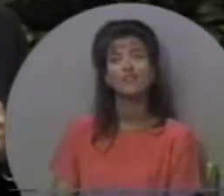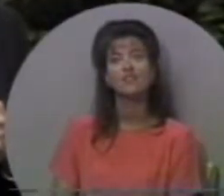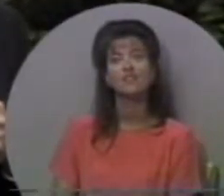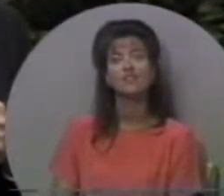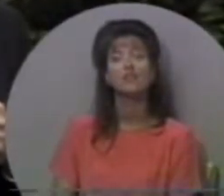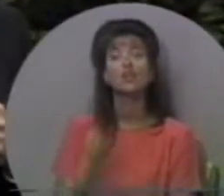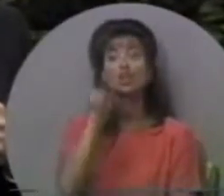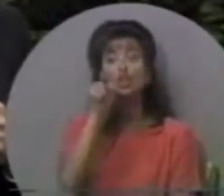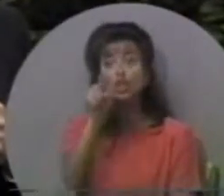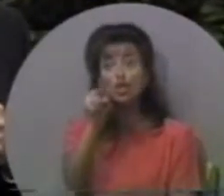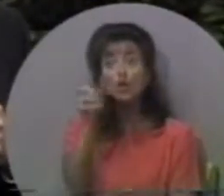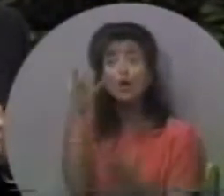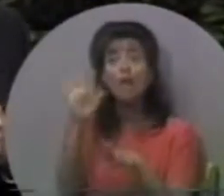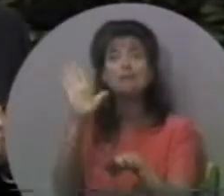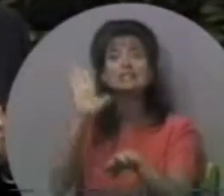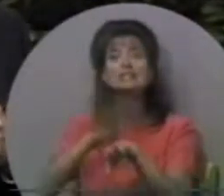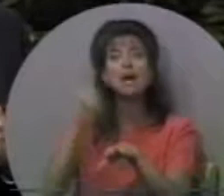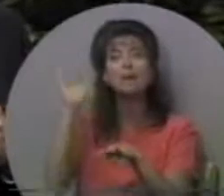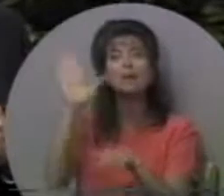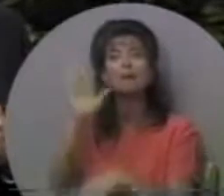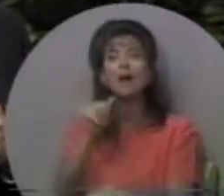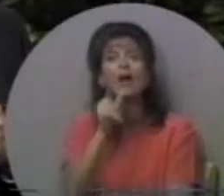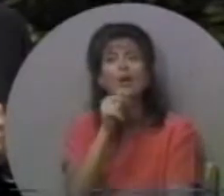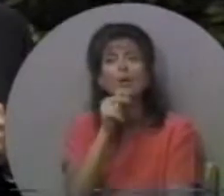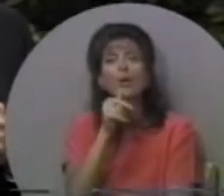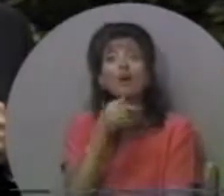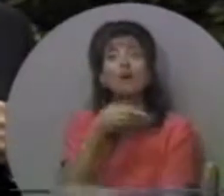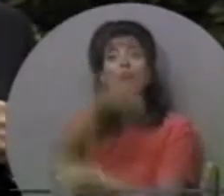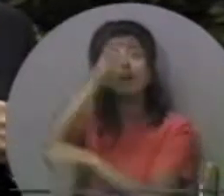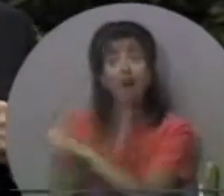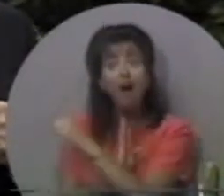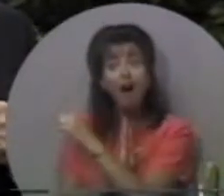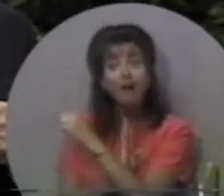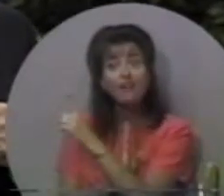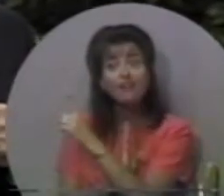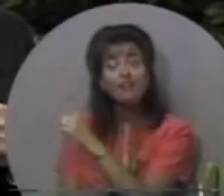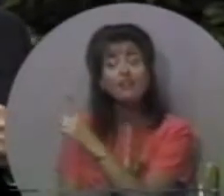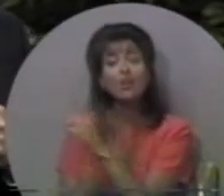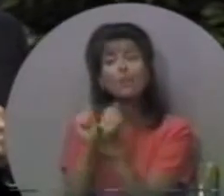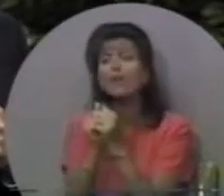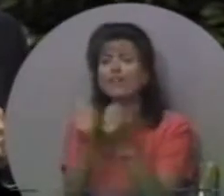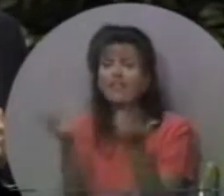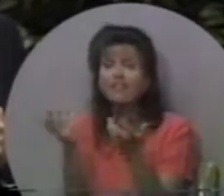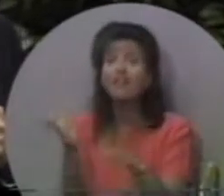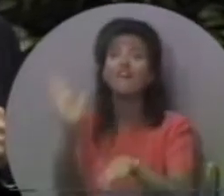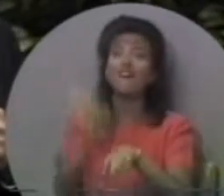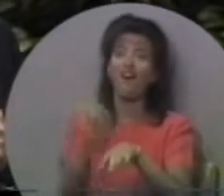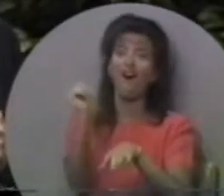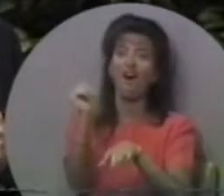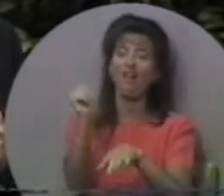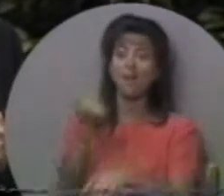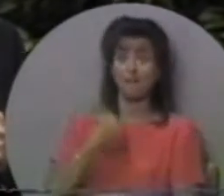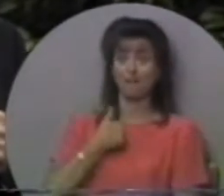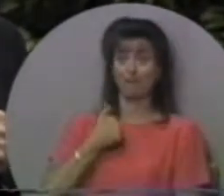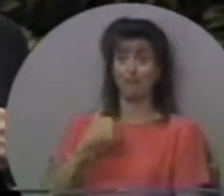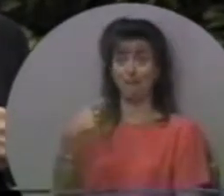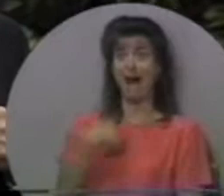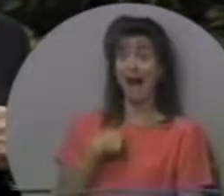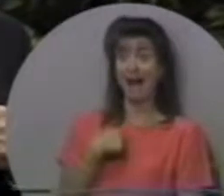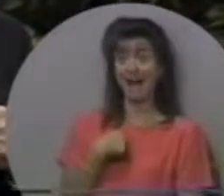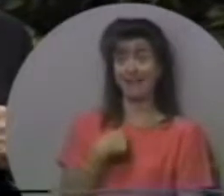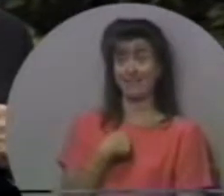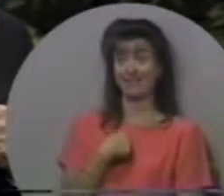Ви були викликані повісткою від Бога покликом. Я